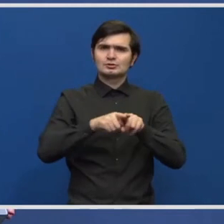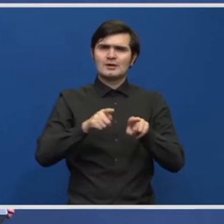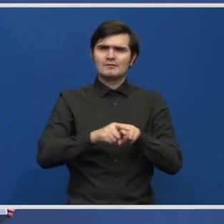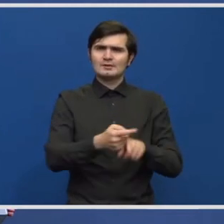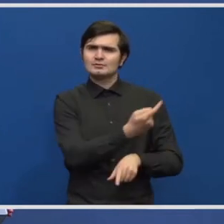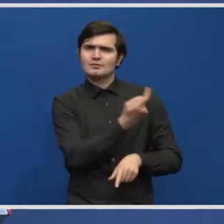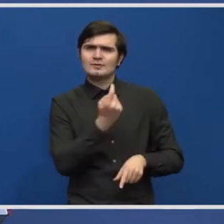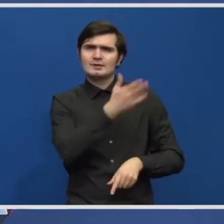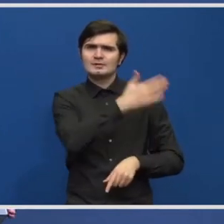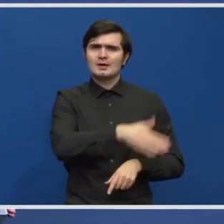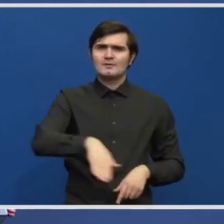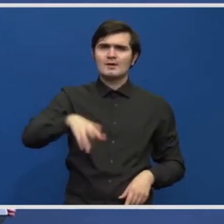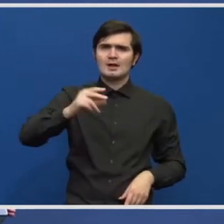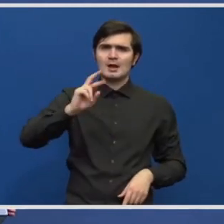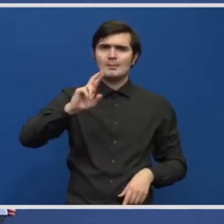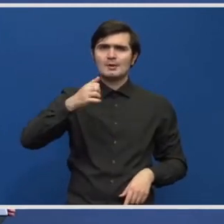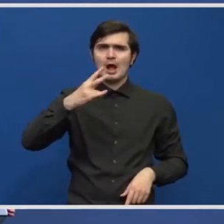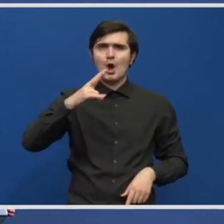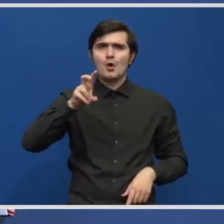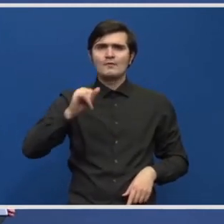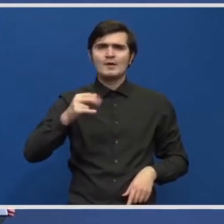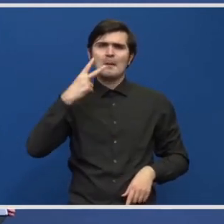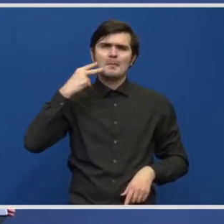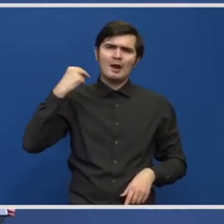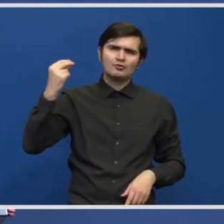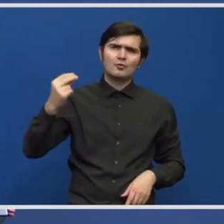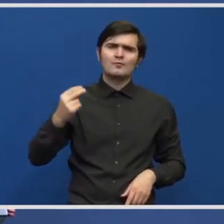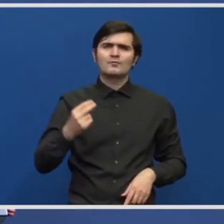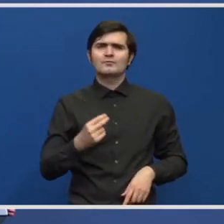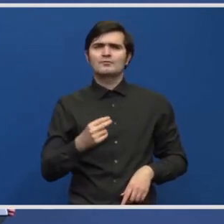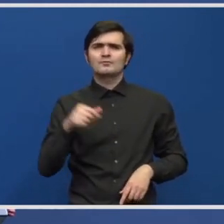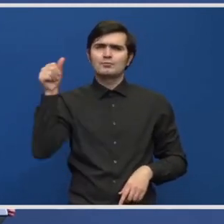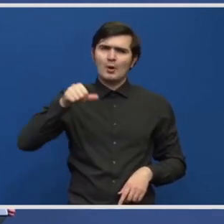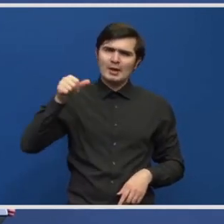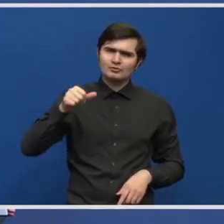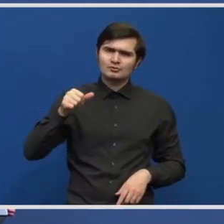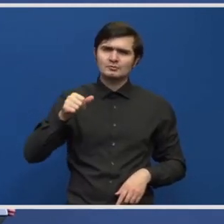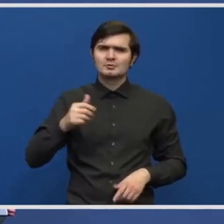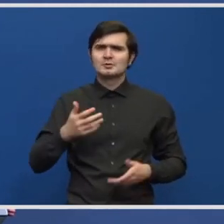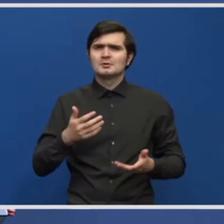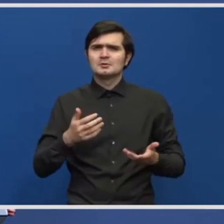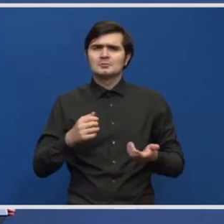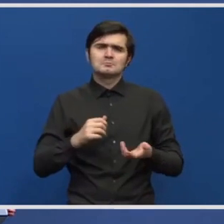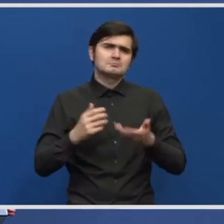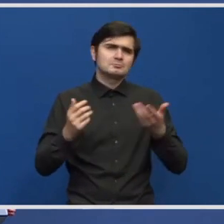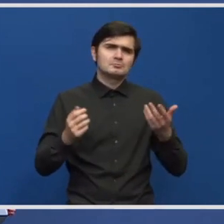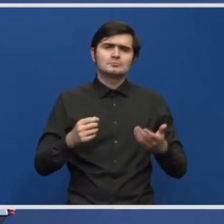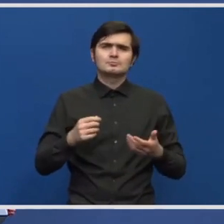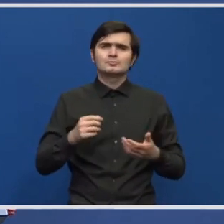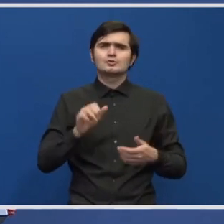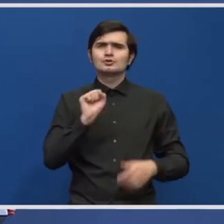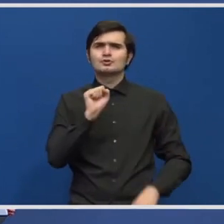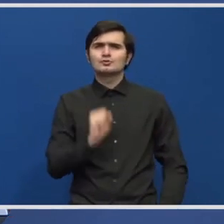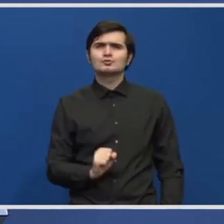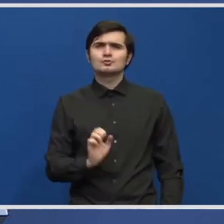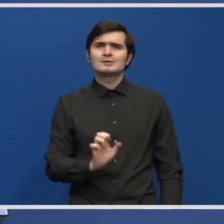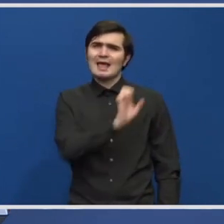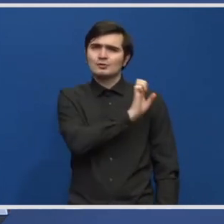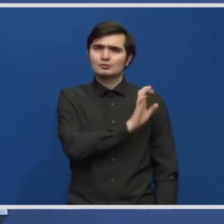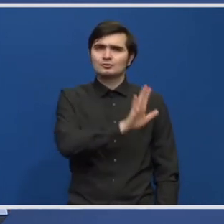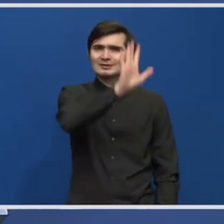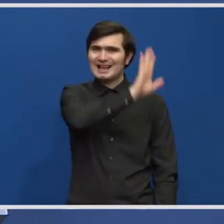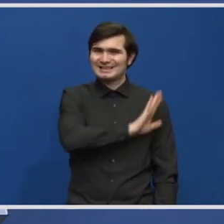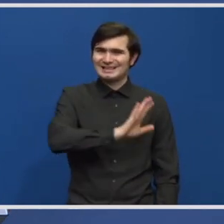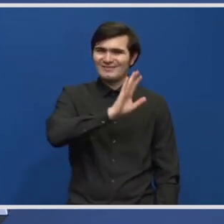Valea Prahovei, dinspre Brașov, dinspre Ploiești, dinspre sud-estul Transilvanii. Și